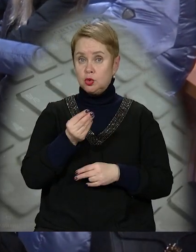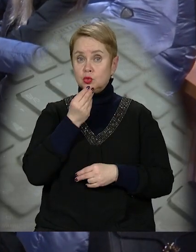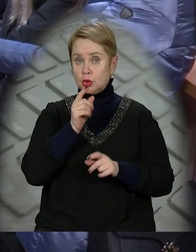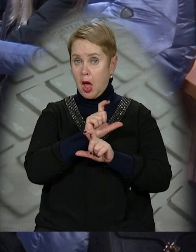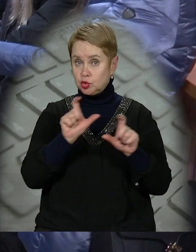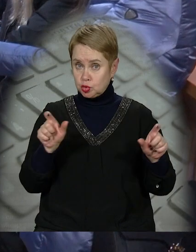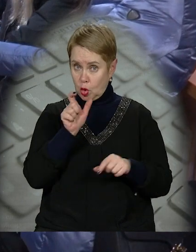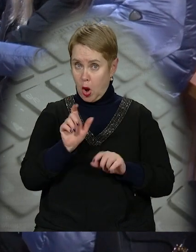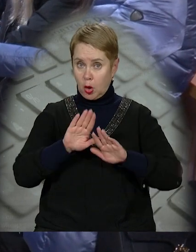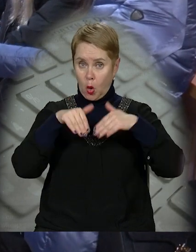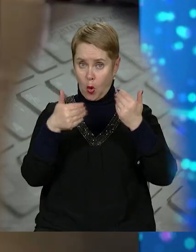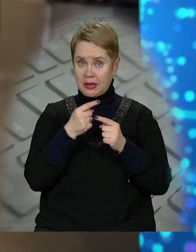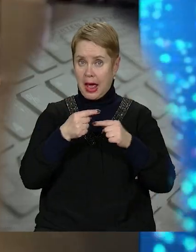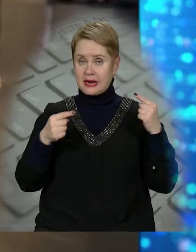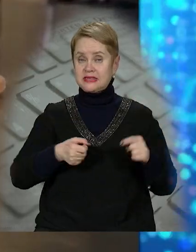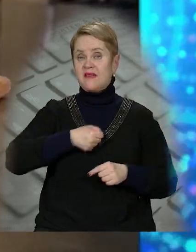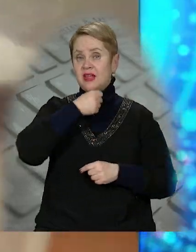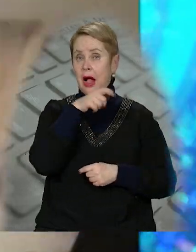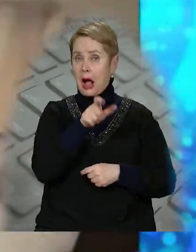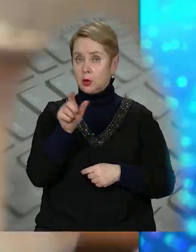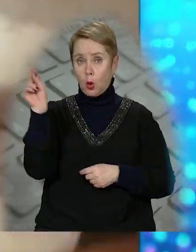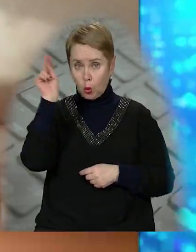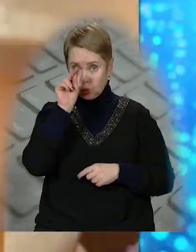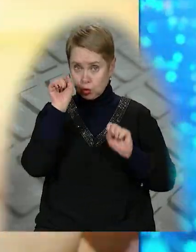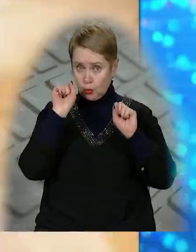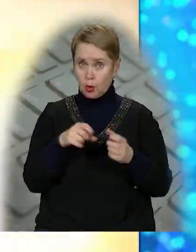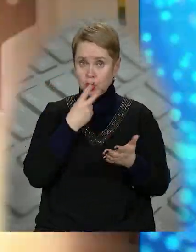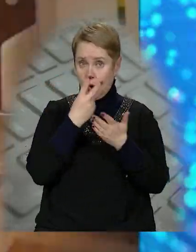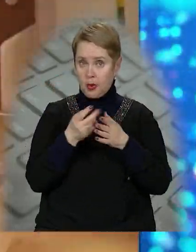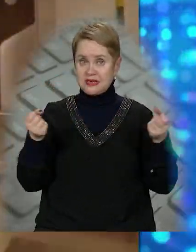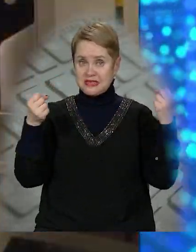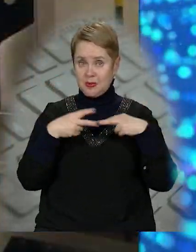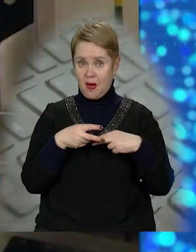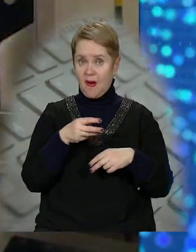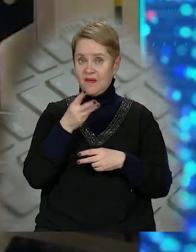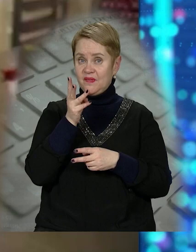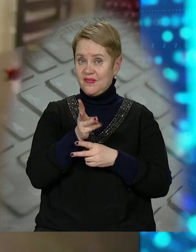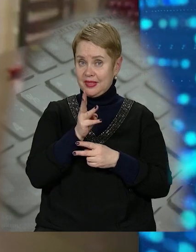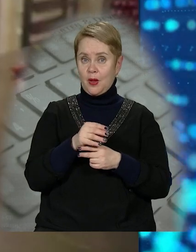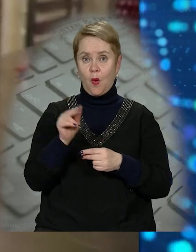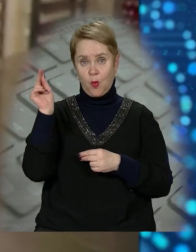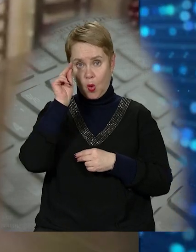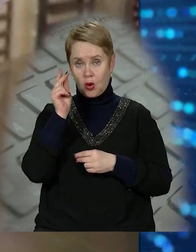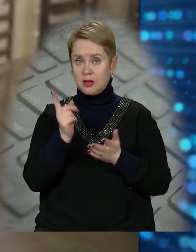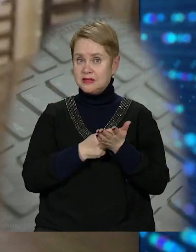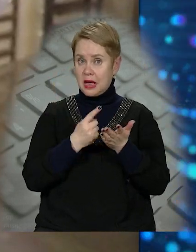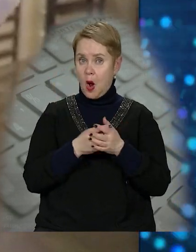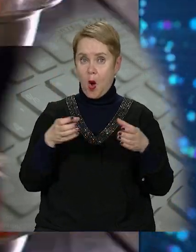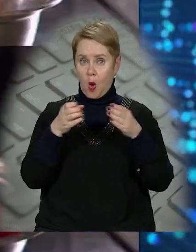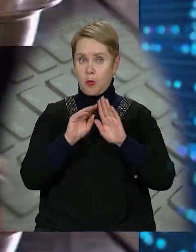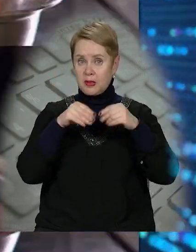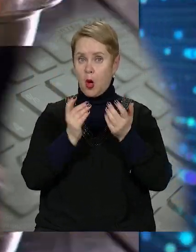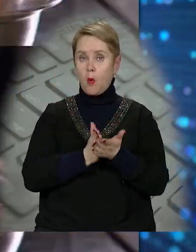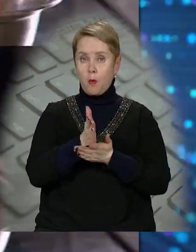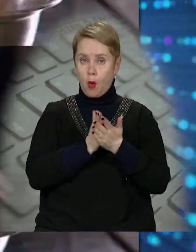школярів, а також рекомендації для різних вікових категорій учнів, можна побачити у спеціальних відеоуроках на сторінці компанії,